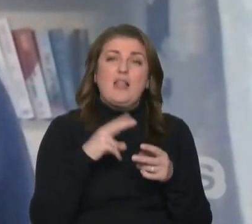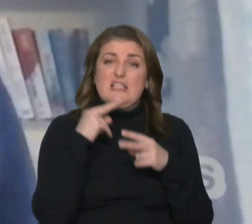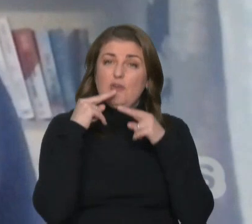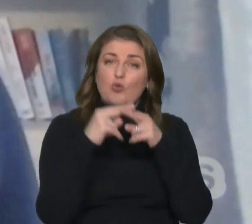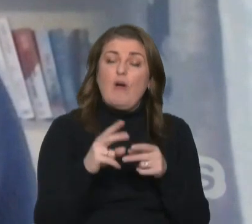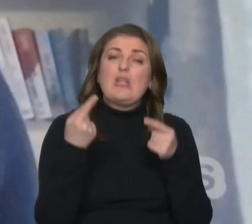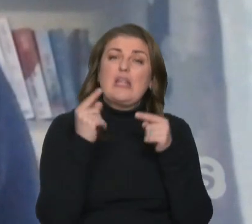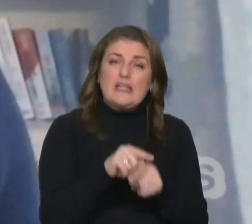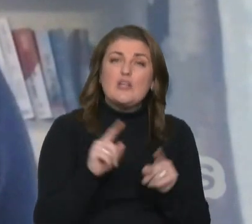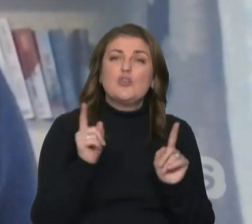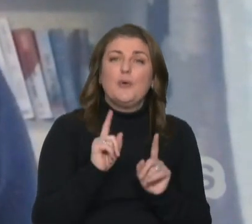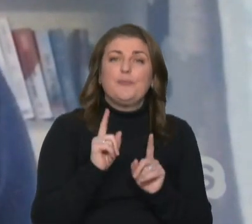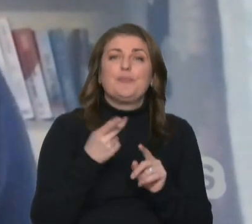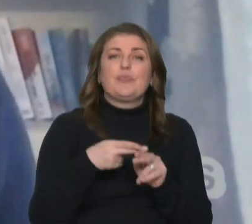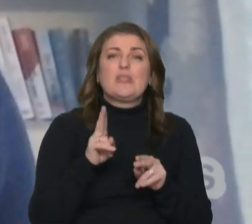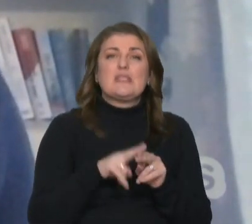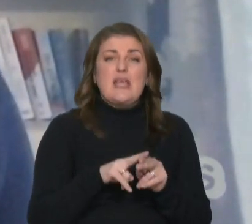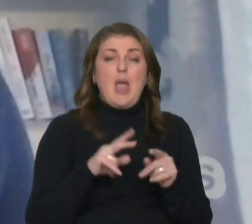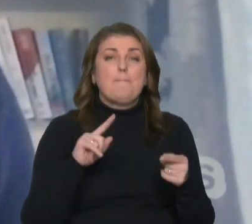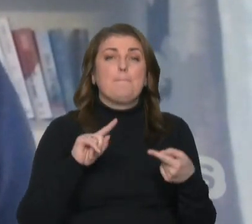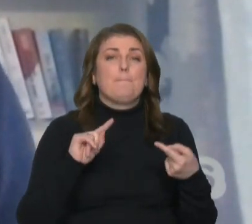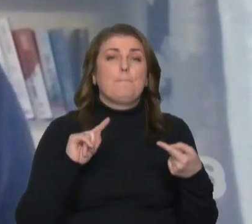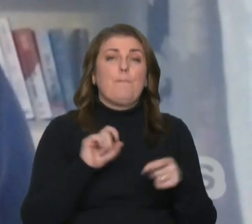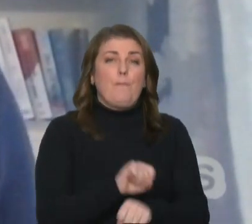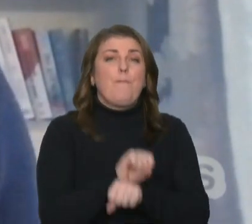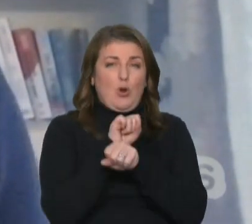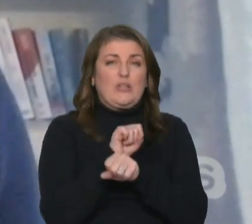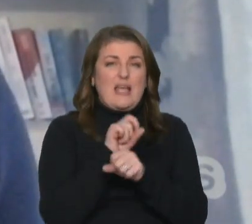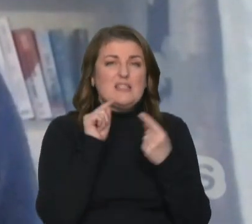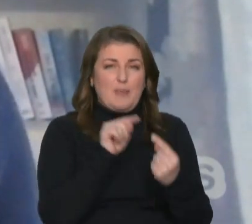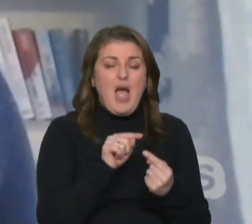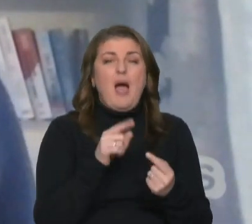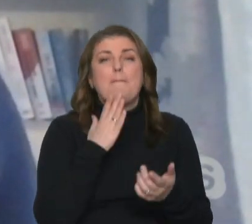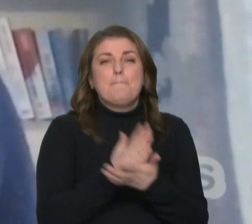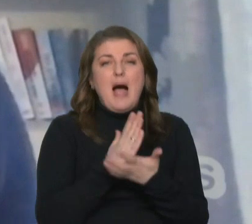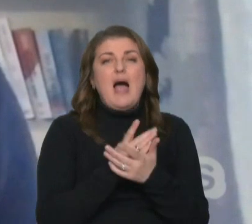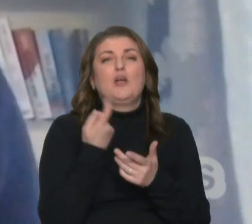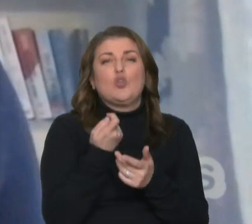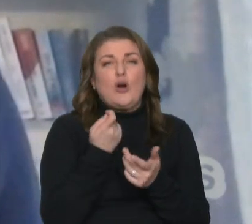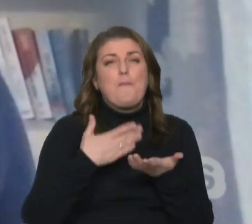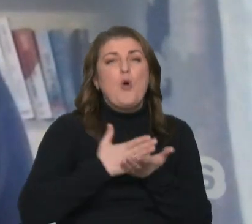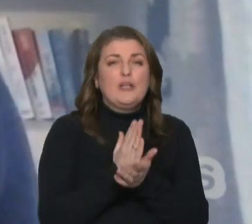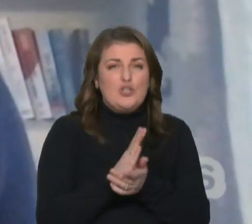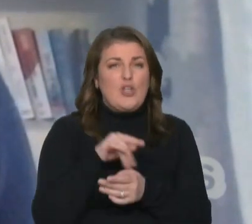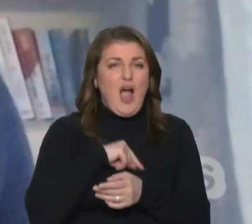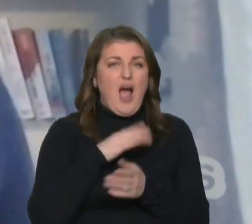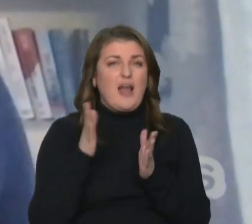увагу на те, що цей протест має трохи політичний характер. І